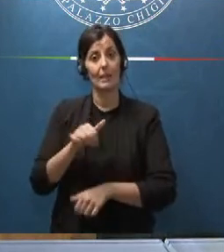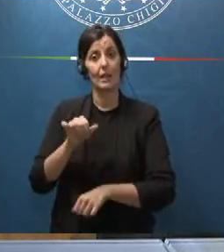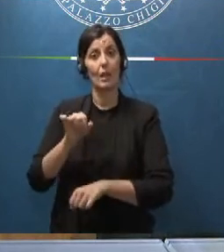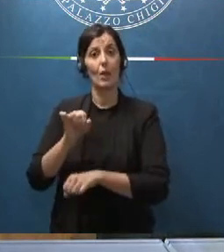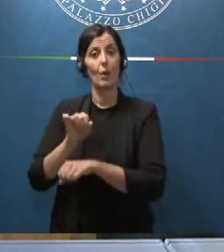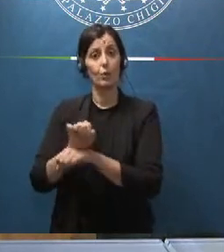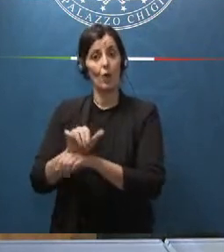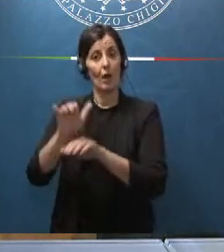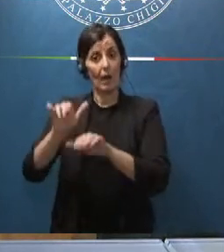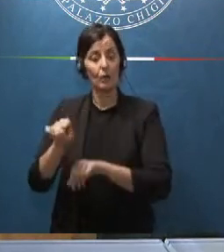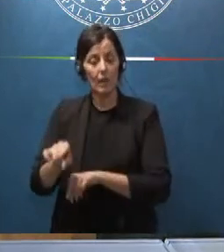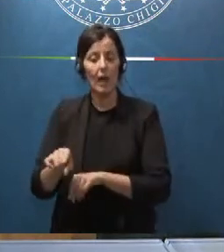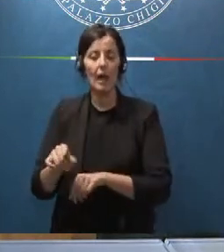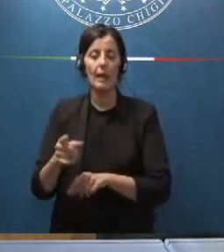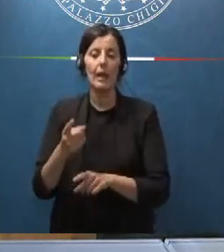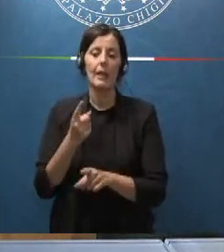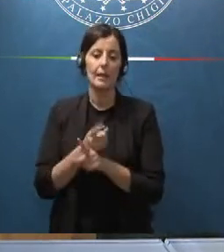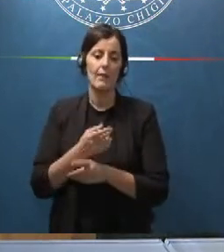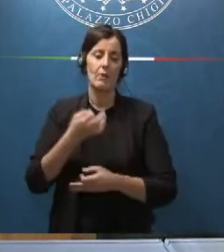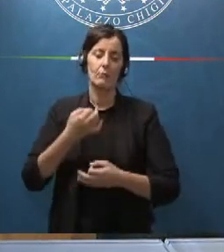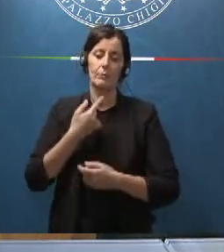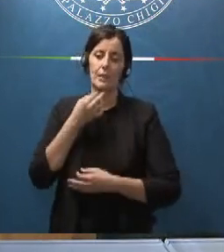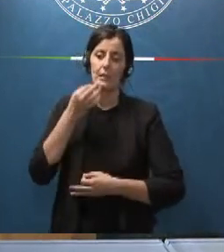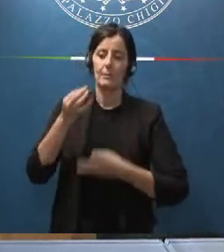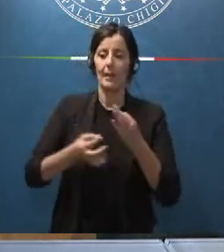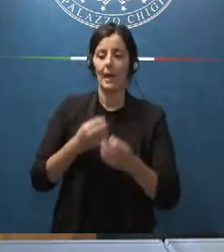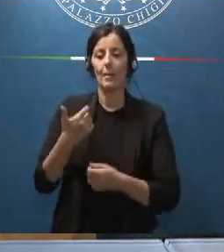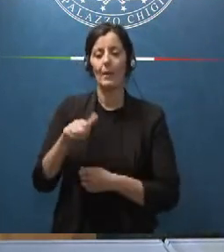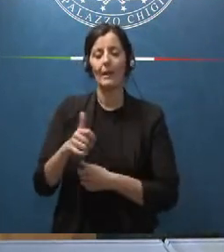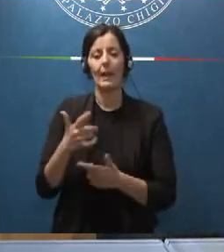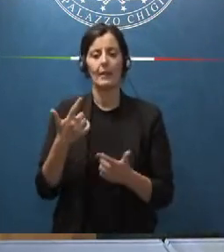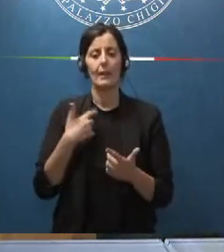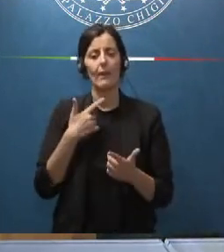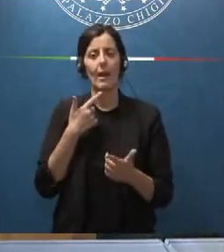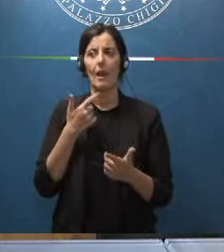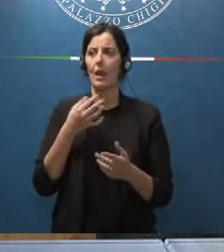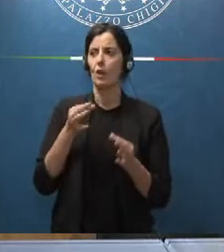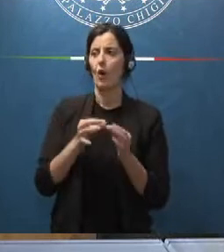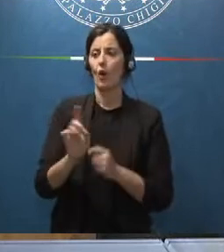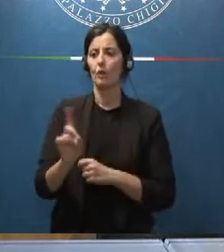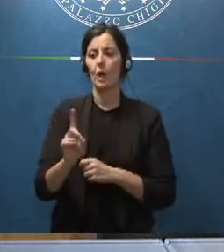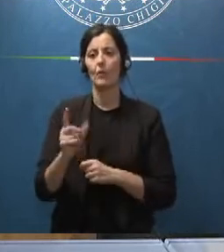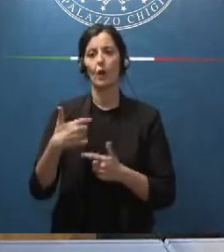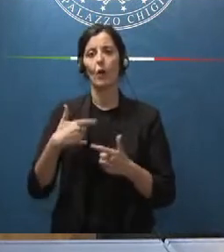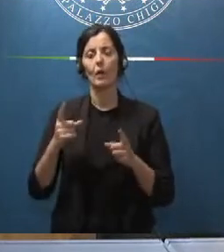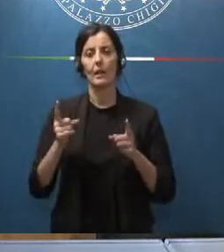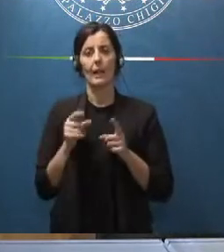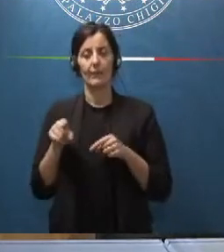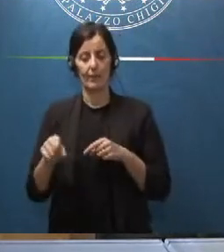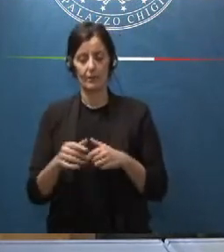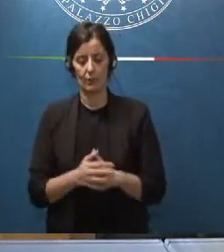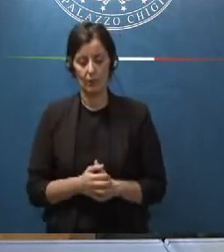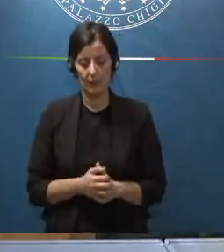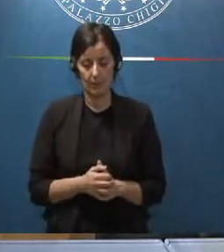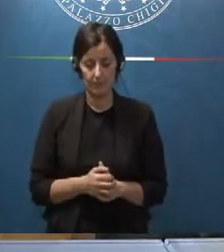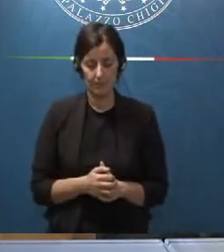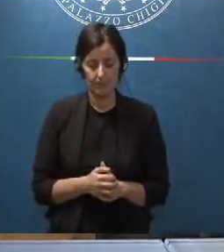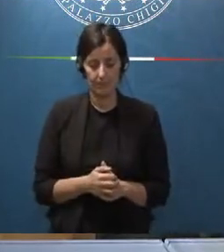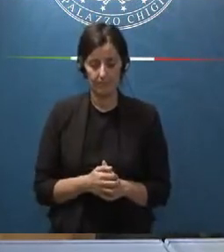ragioni per le quali dissente dalle ragioni difensive che sono state esposte dall'arrestando è un